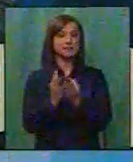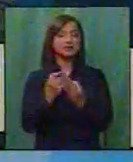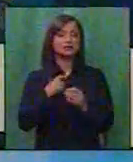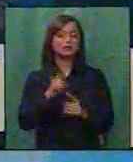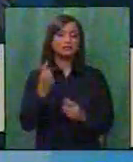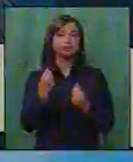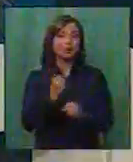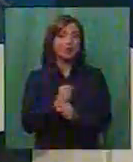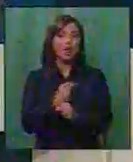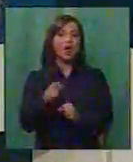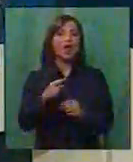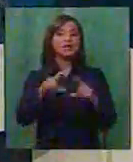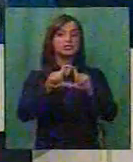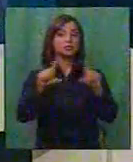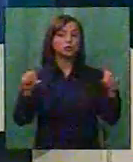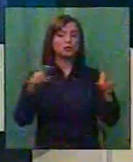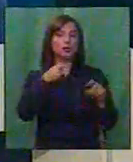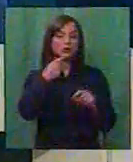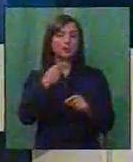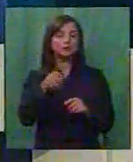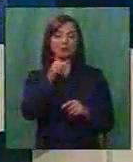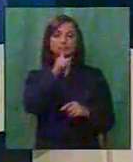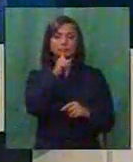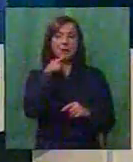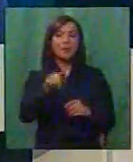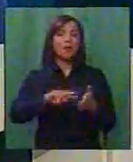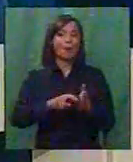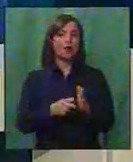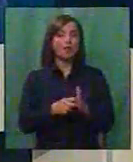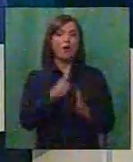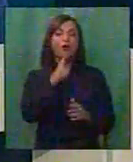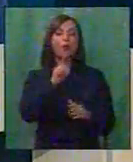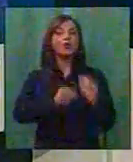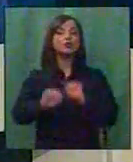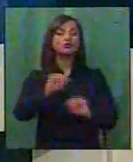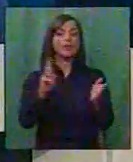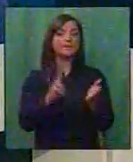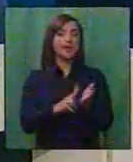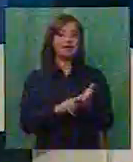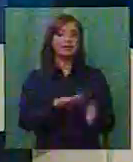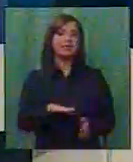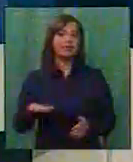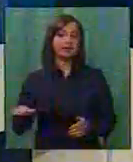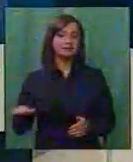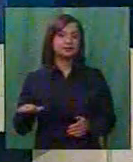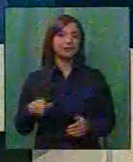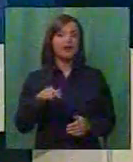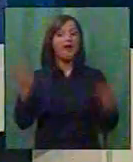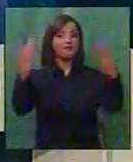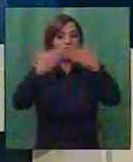дисфункционални, а институциите замежуваат пред проблемите, кој ги штити правата на децата.